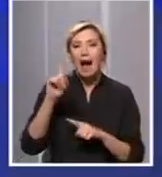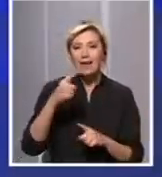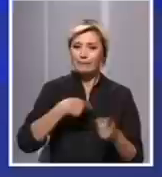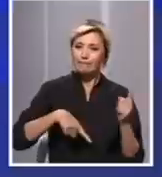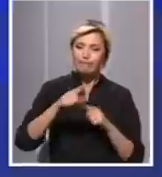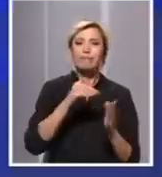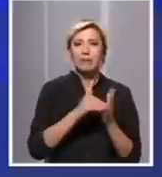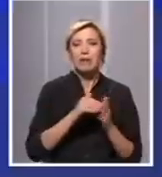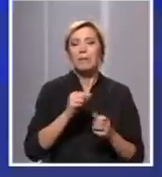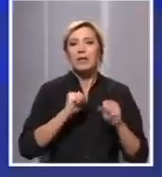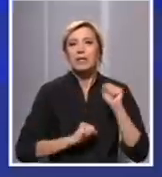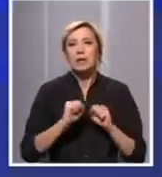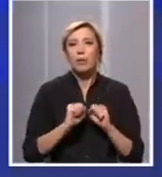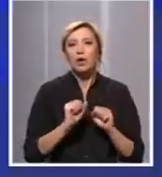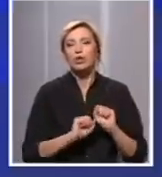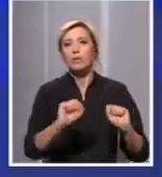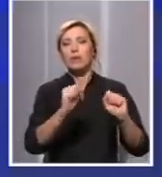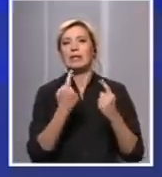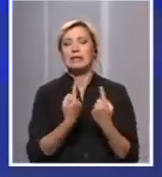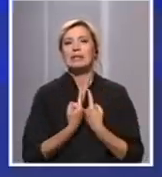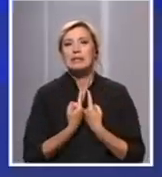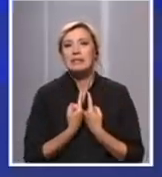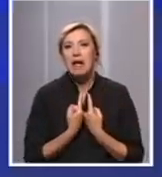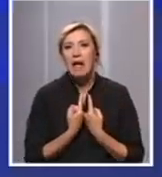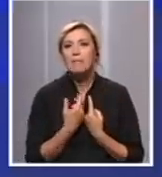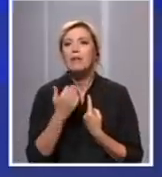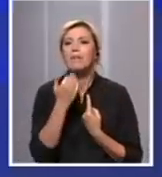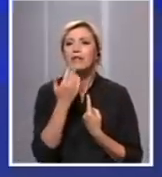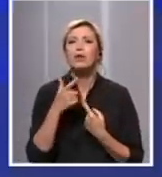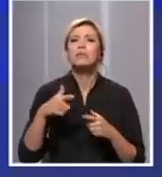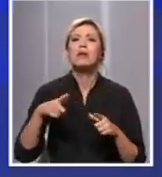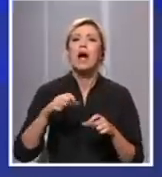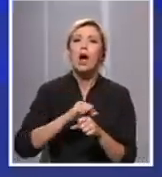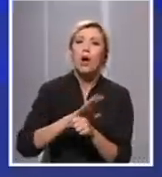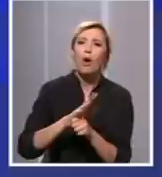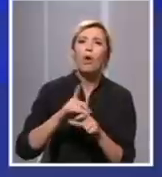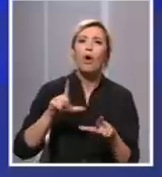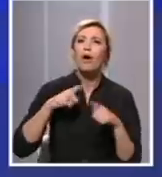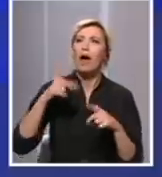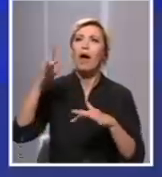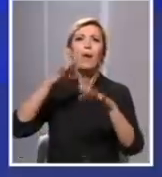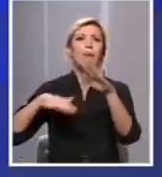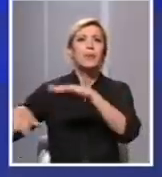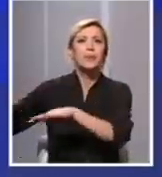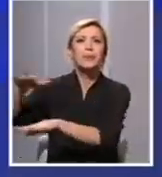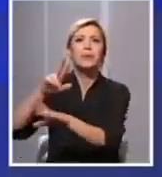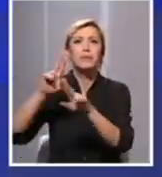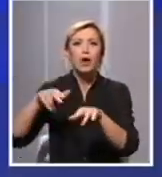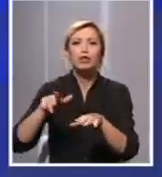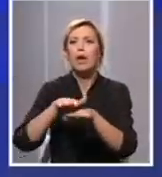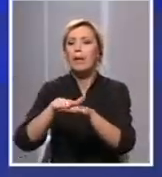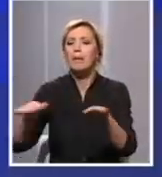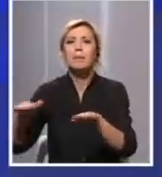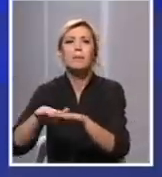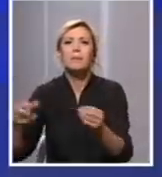umnožava i dalje prenosi. Jer koliko god on opstao u spolješnjoj sredini, da li su to minuti, sati ili dani, čak na nekim površinama,